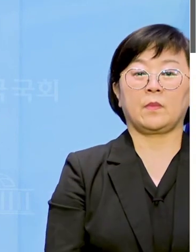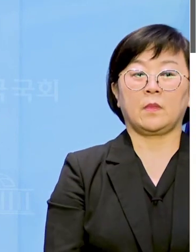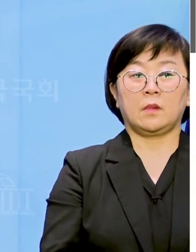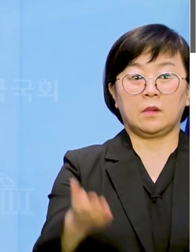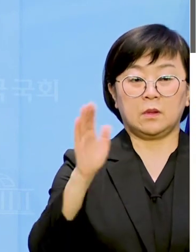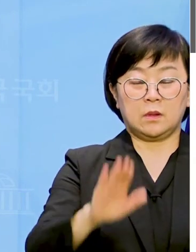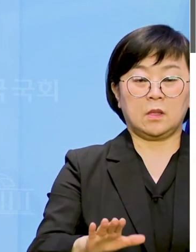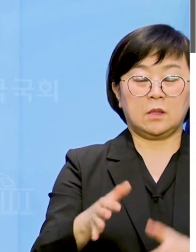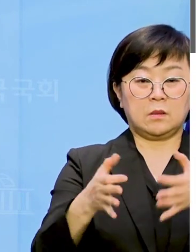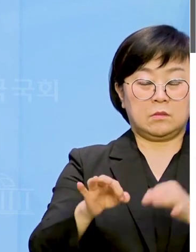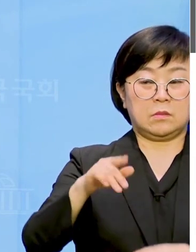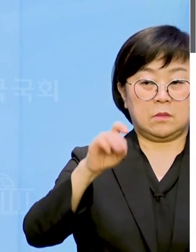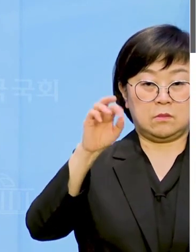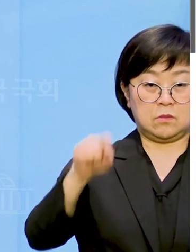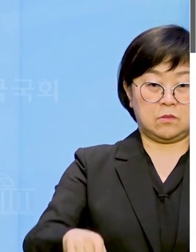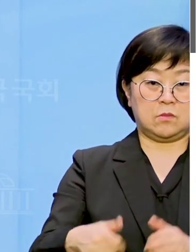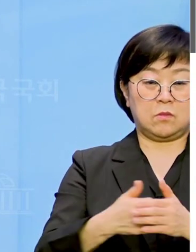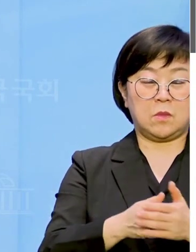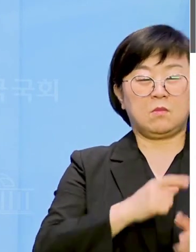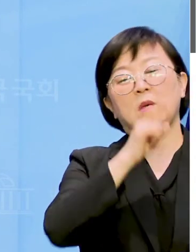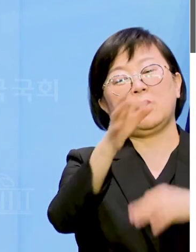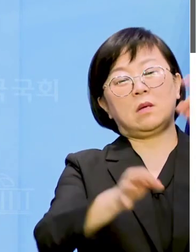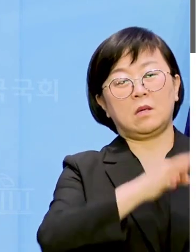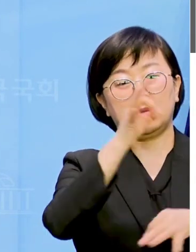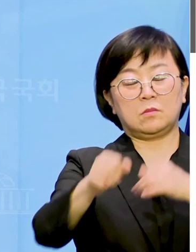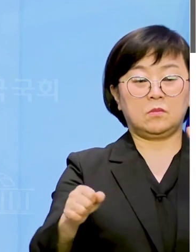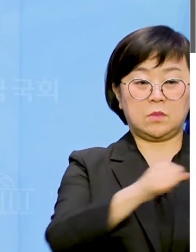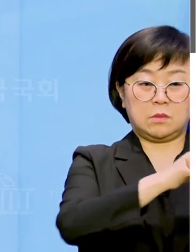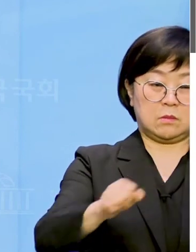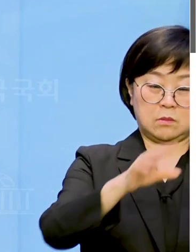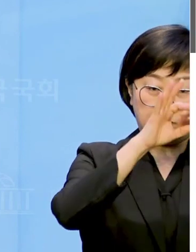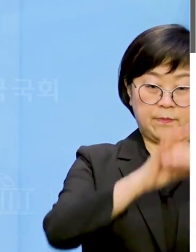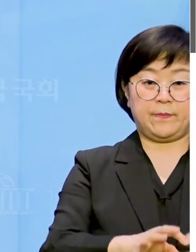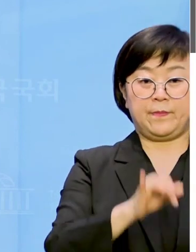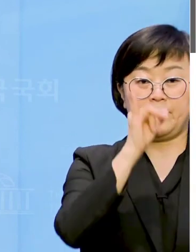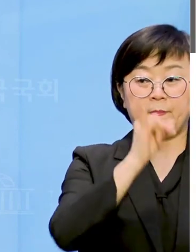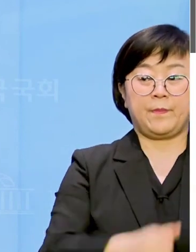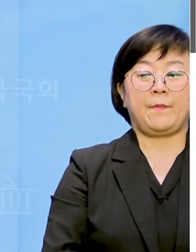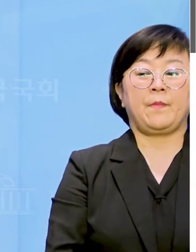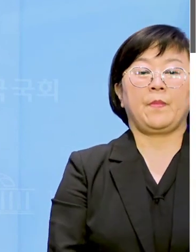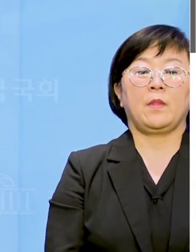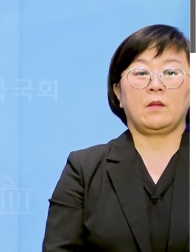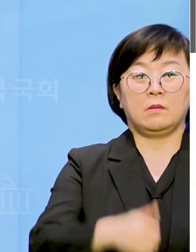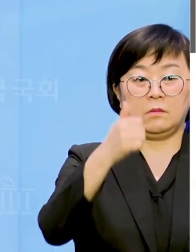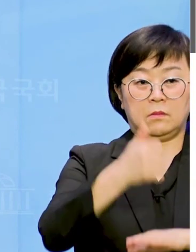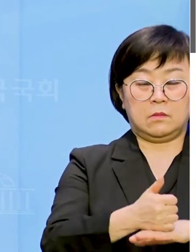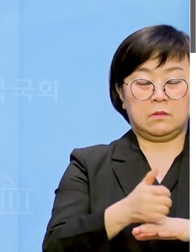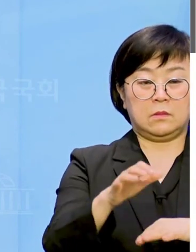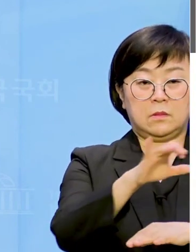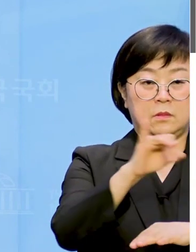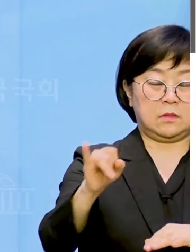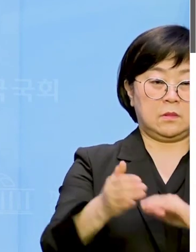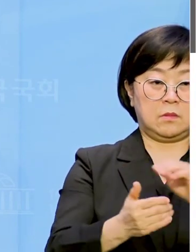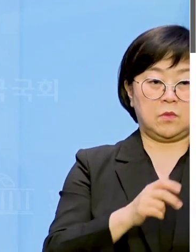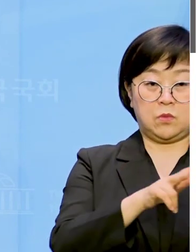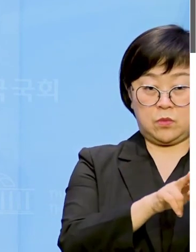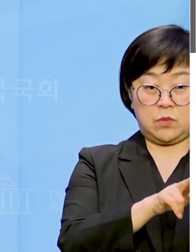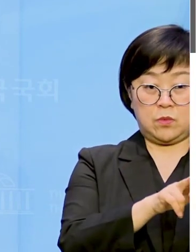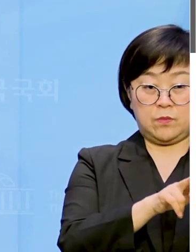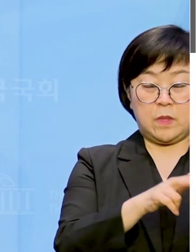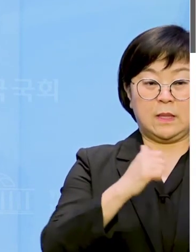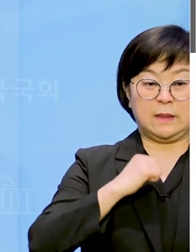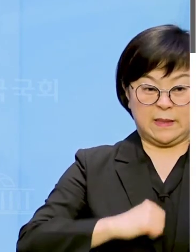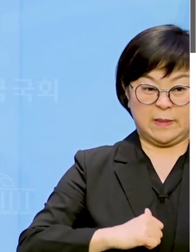그러나 김창수 씨는 고성과 폭행을 계속하였습니다. 결국 이종혁 예비후보는